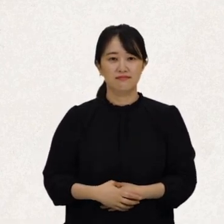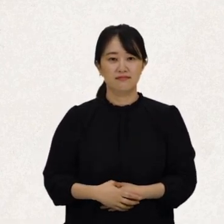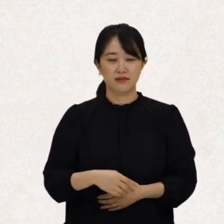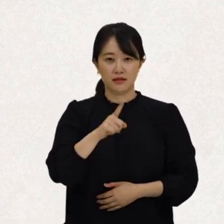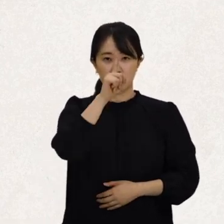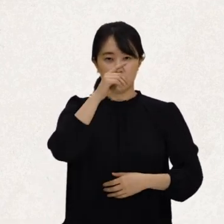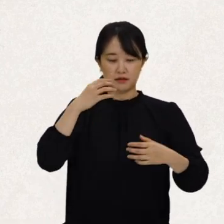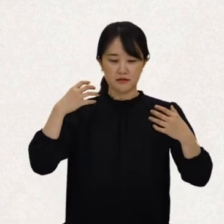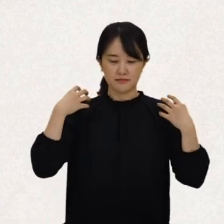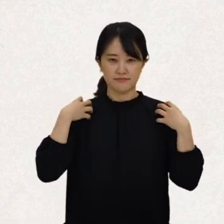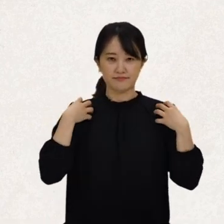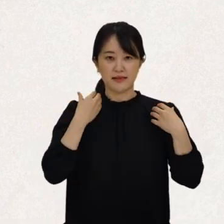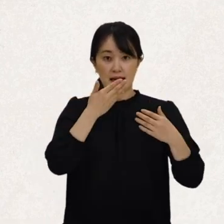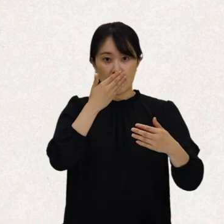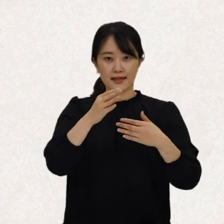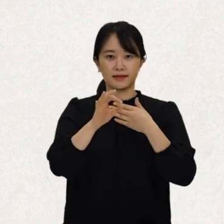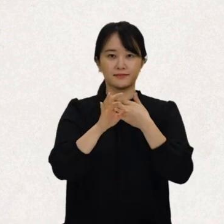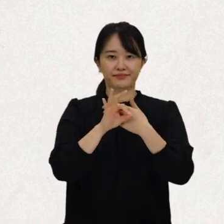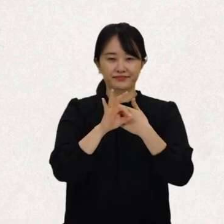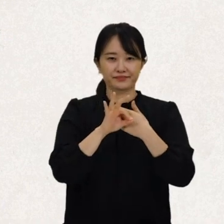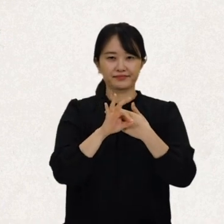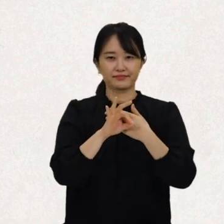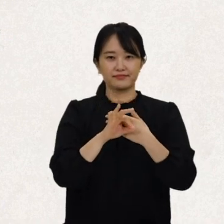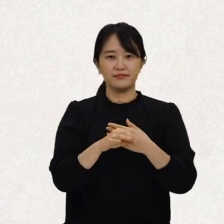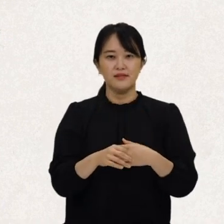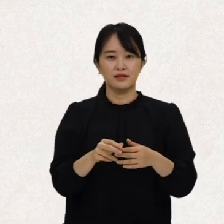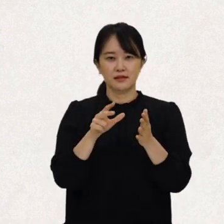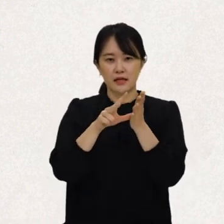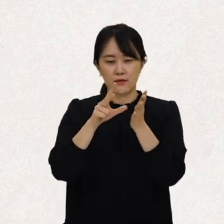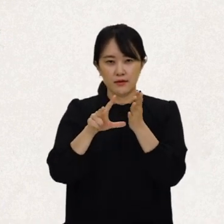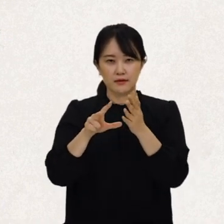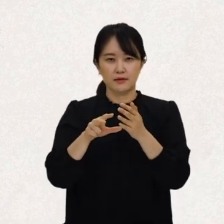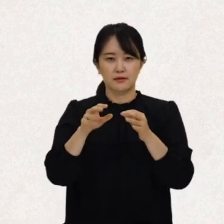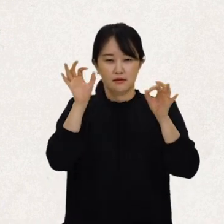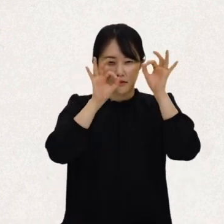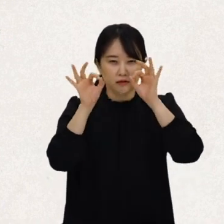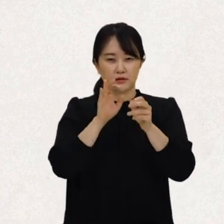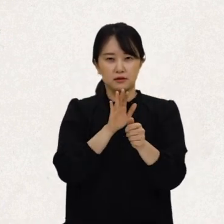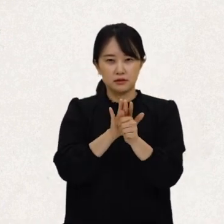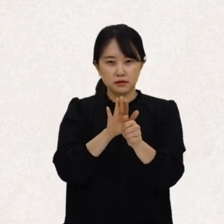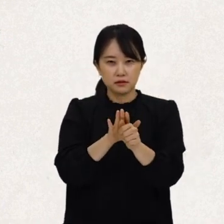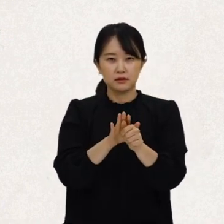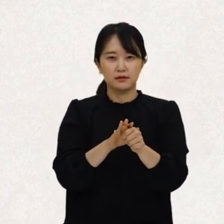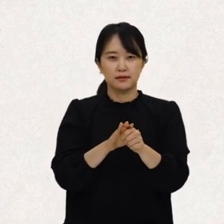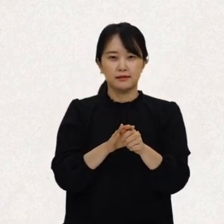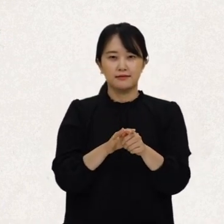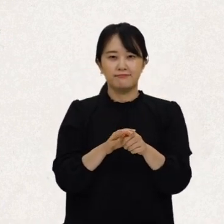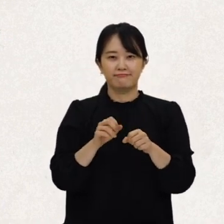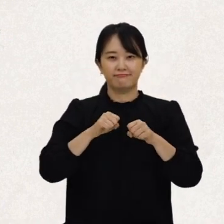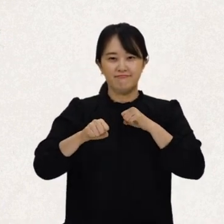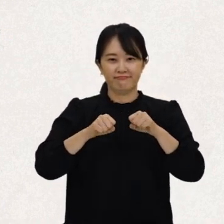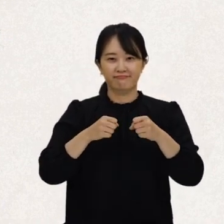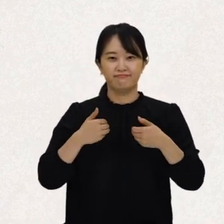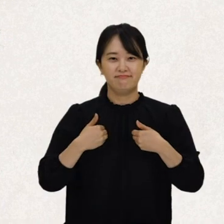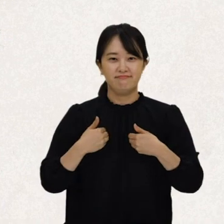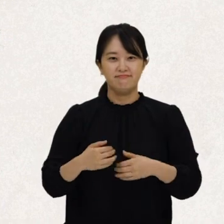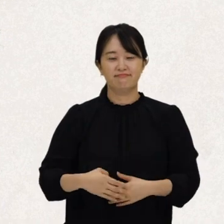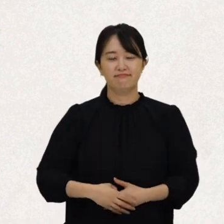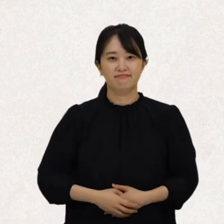정부는 최대한 이용 가능한 자원을 찾아 활용해야 하고 점진적으로 실행하도록 하고 있어요.